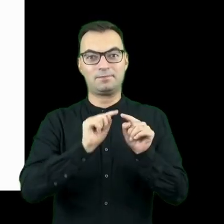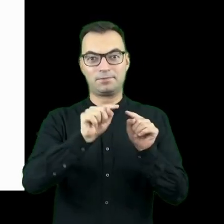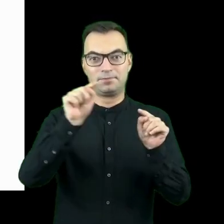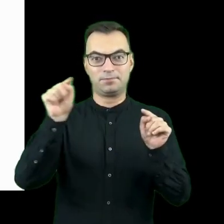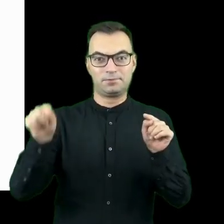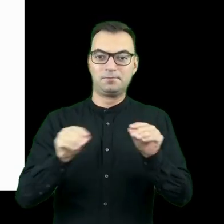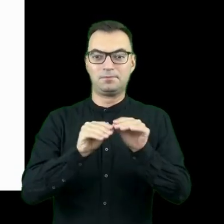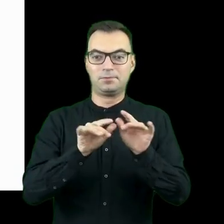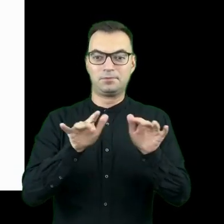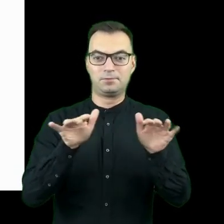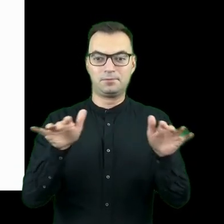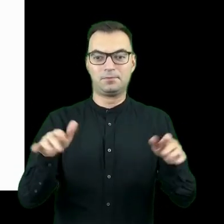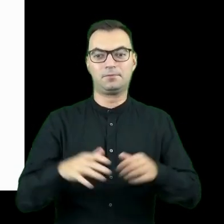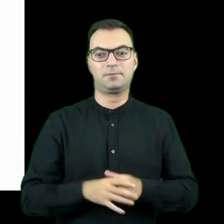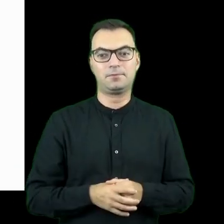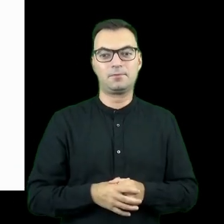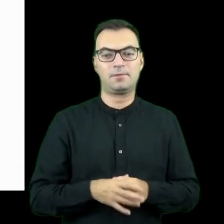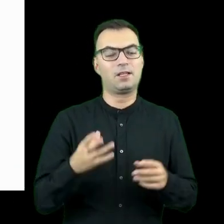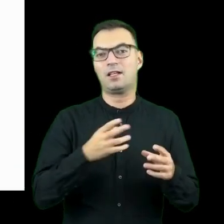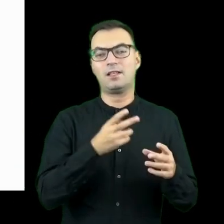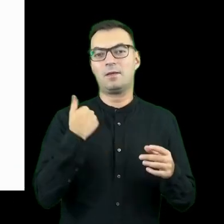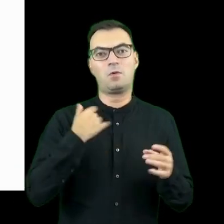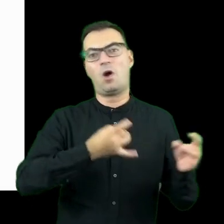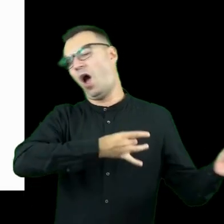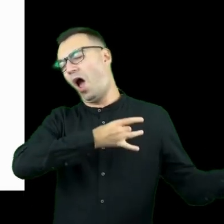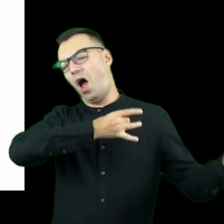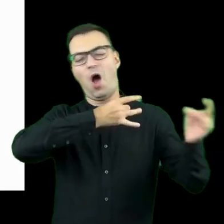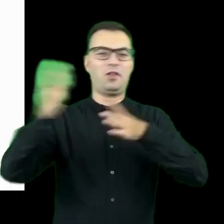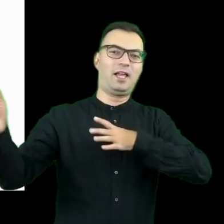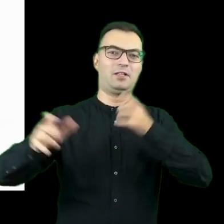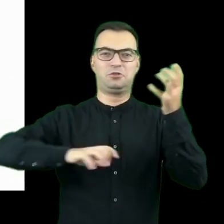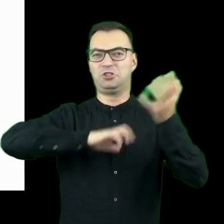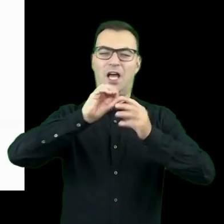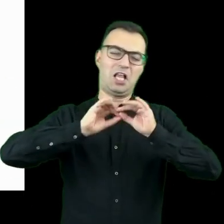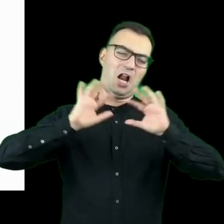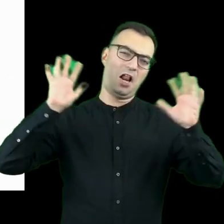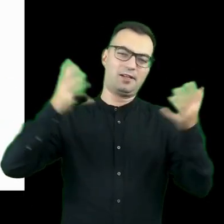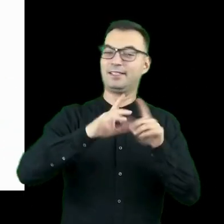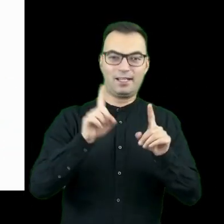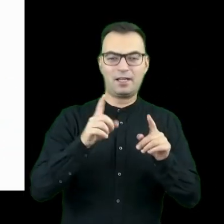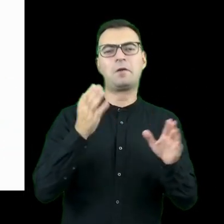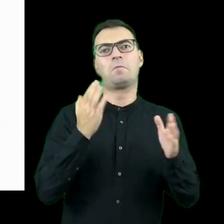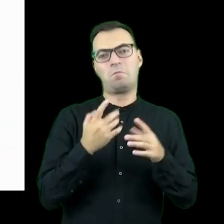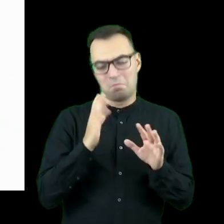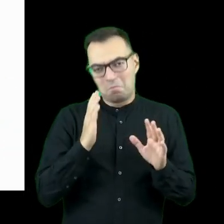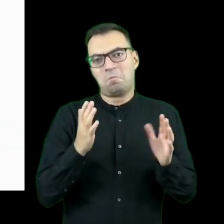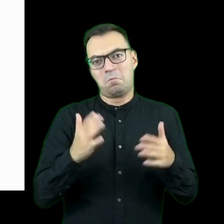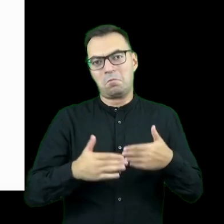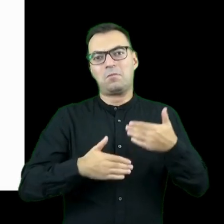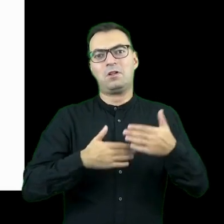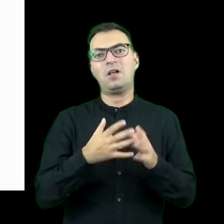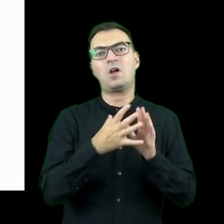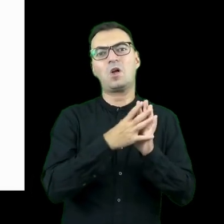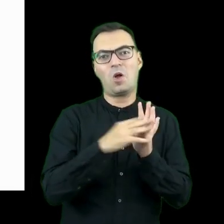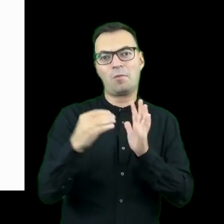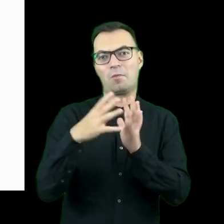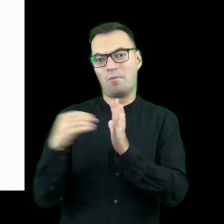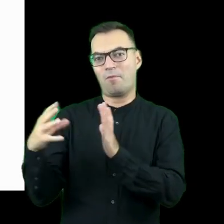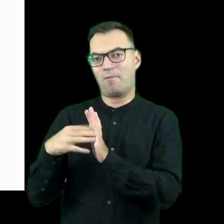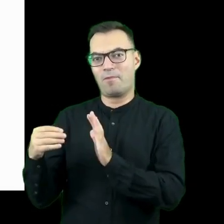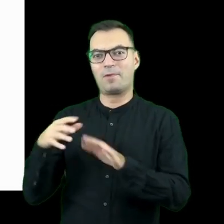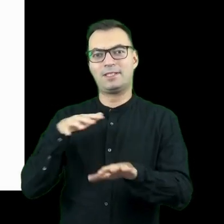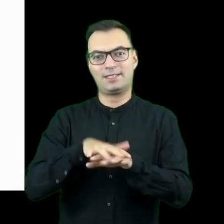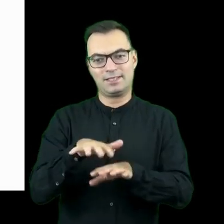USA. Czyli nie przeszli od razu do globalnego rozwiązania, ale zaczęli używać, prostu duplikować ten swój